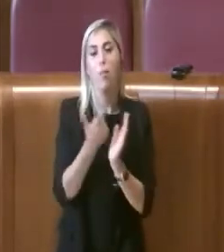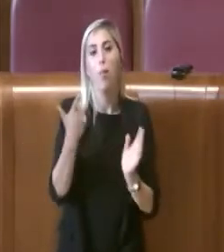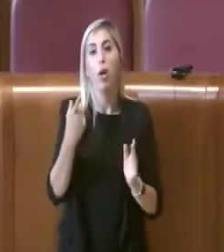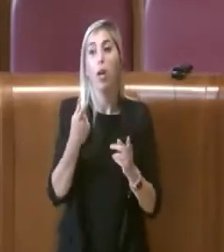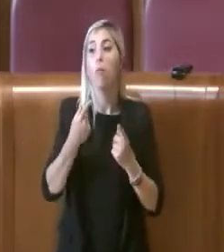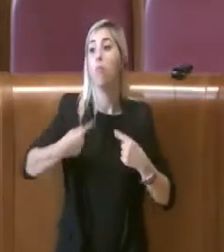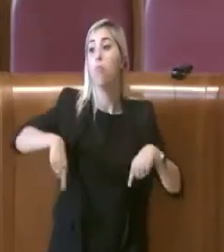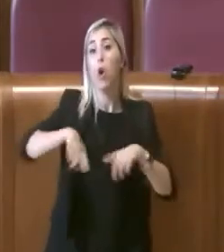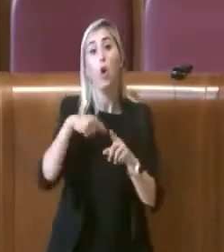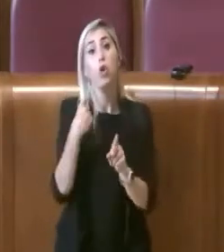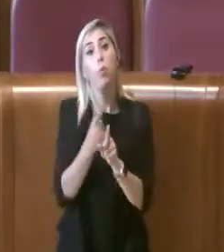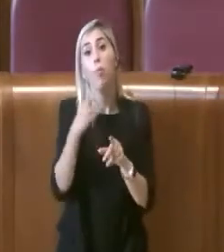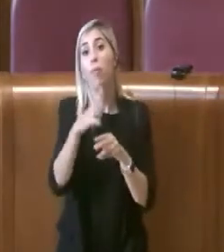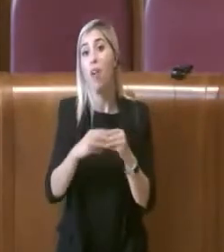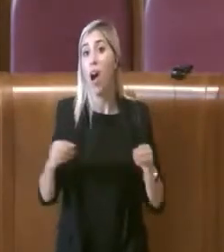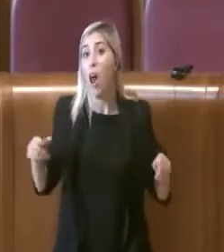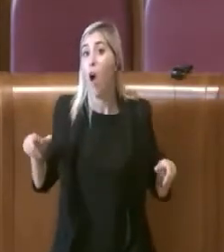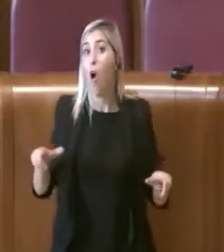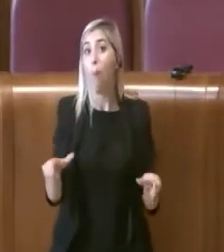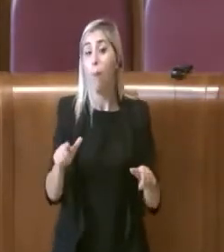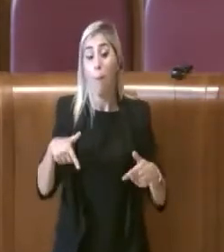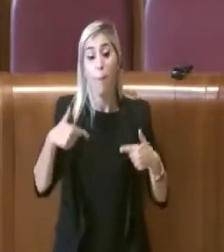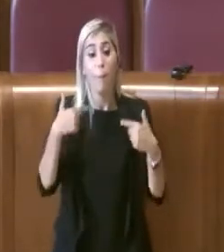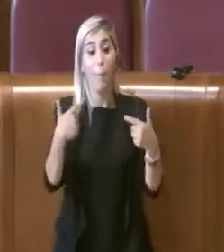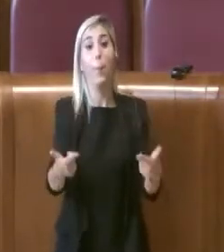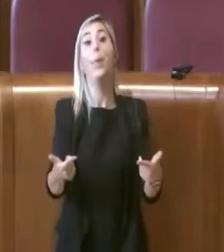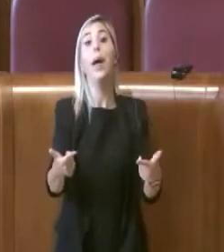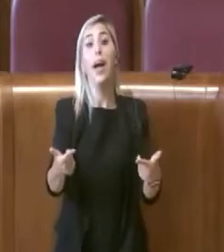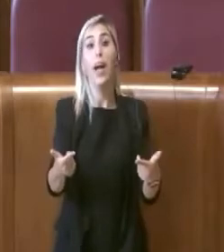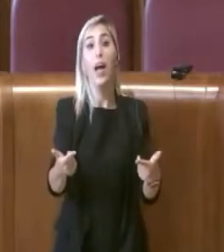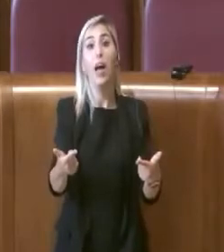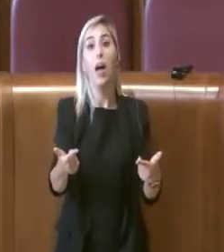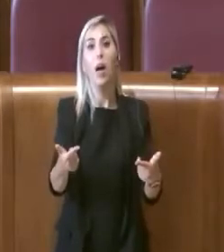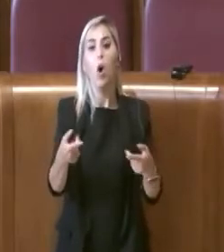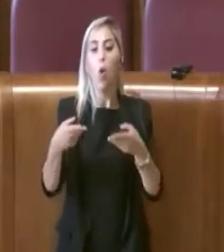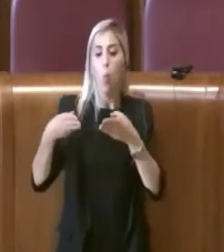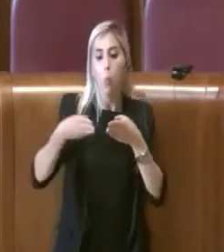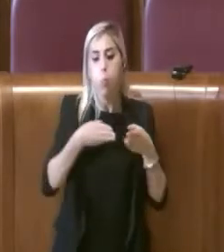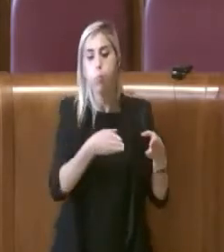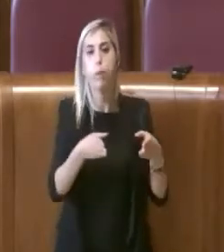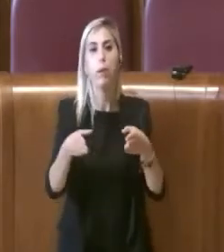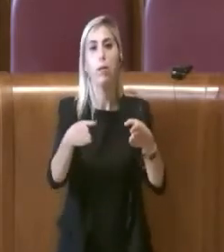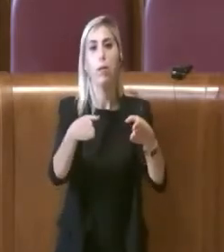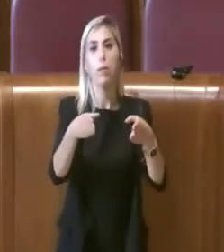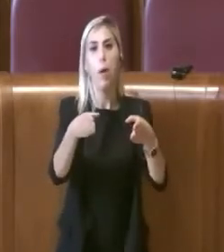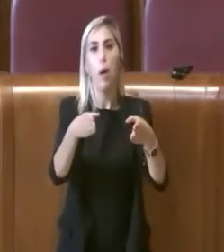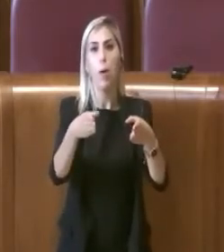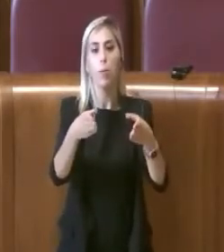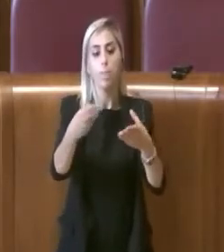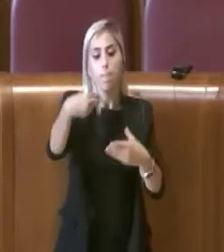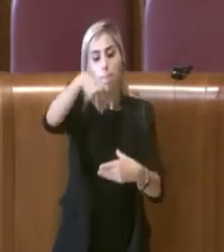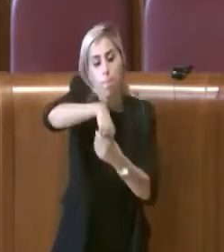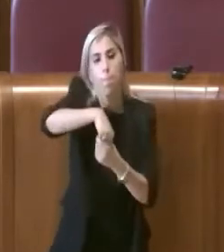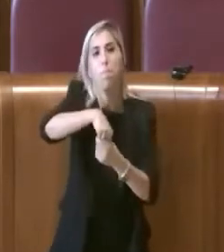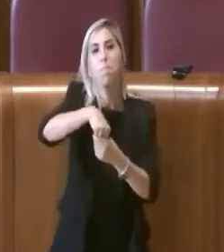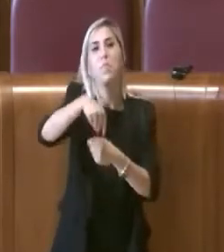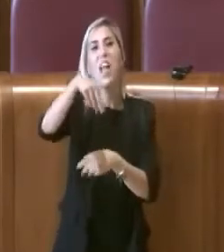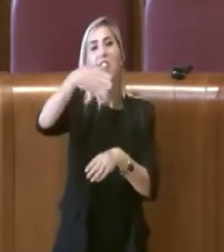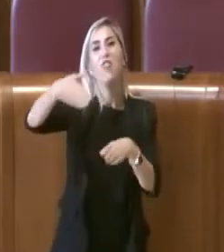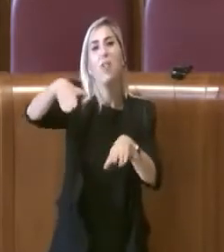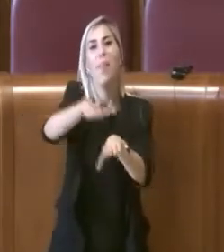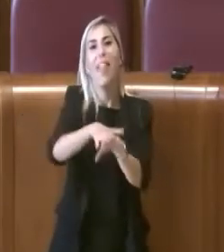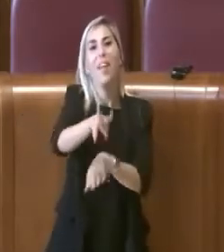bisognerà comunque fare per dare un percorso all'interno del cimitero del Verano